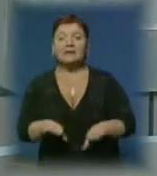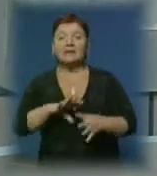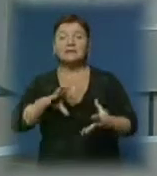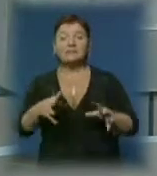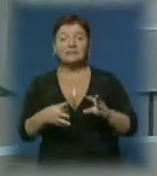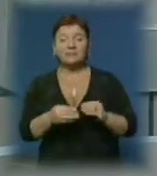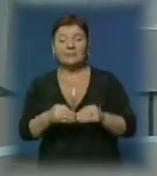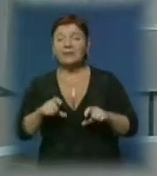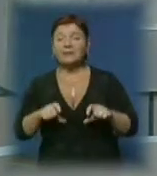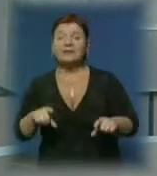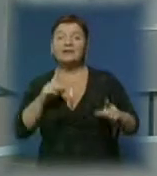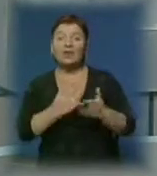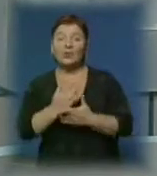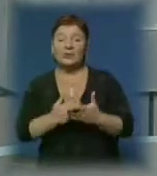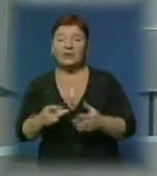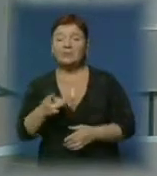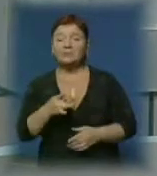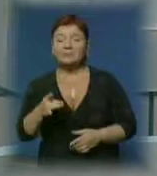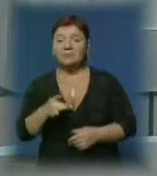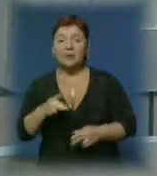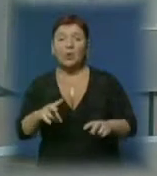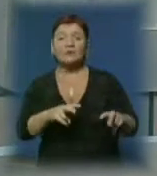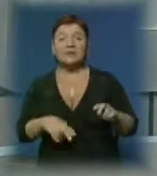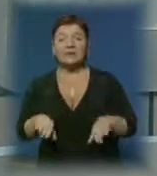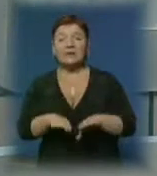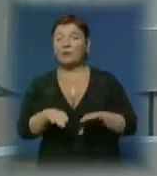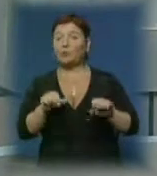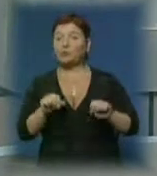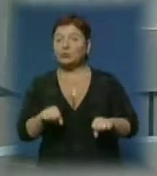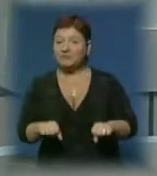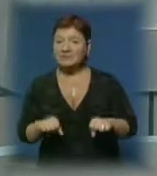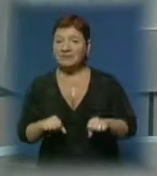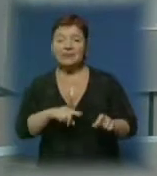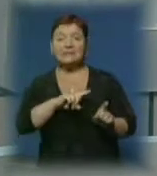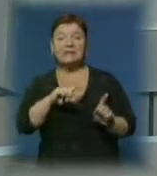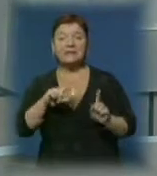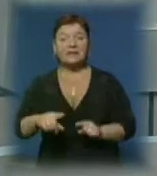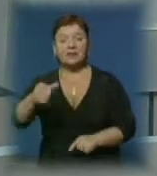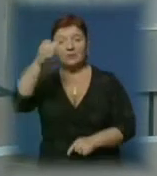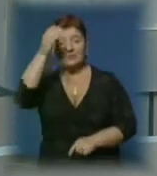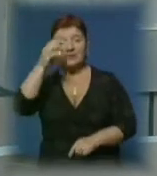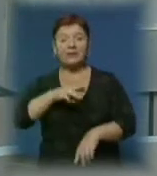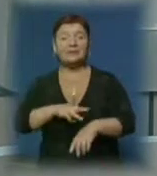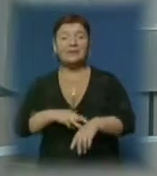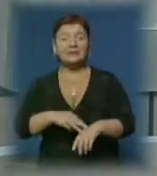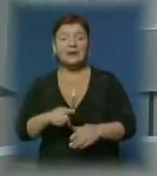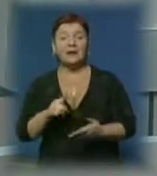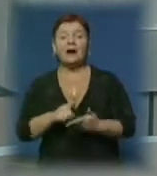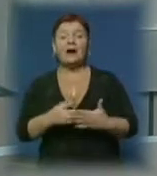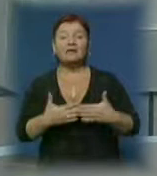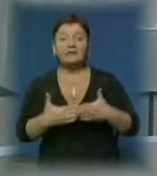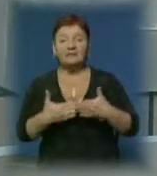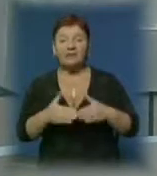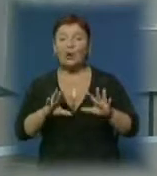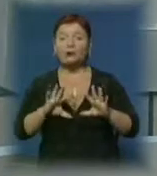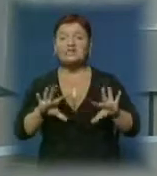засідання, районним адміністраціям доручено розглянути таку можливість. А закарпатські освітяни та правоохоронці мають активізувати